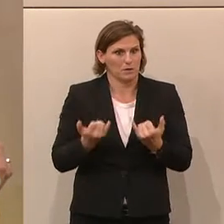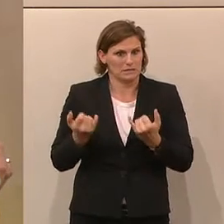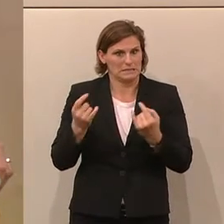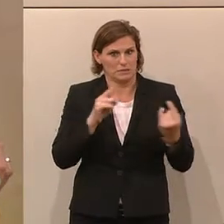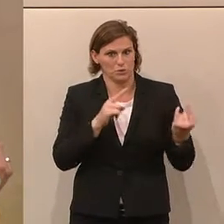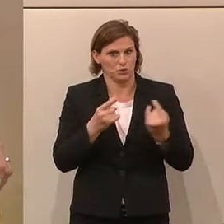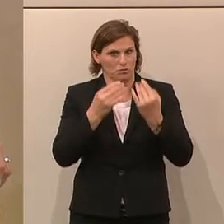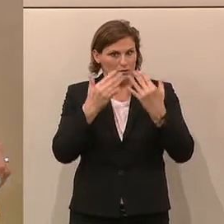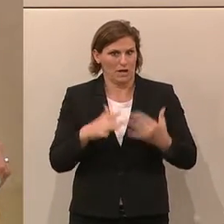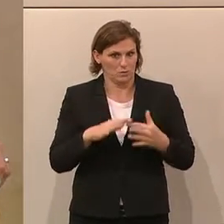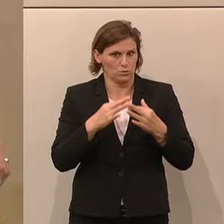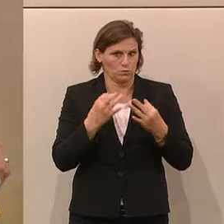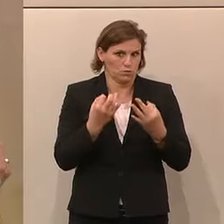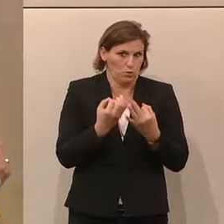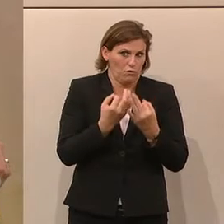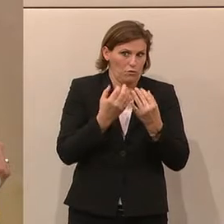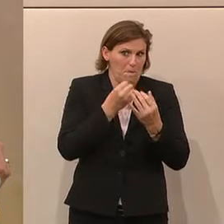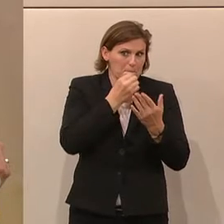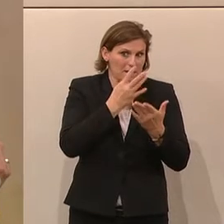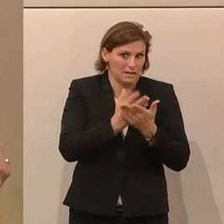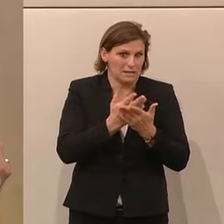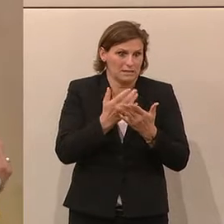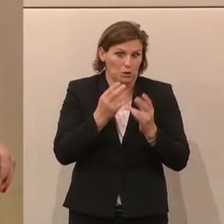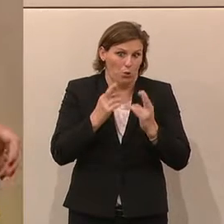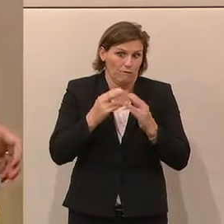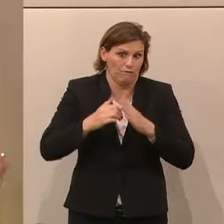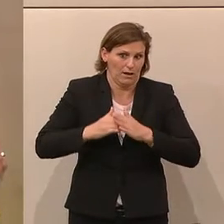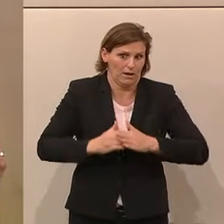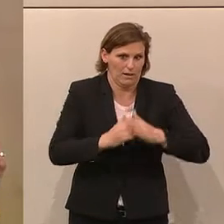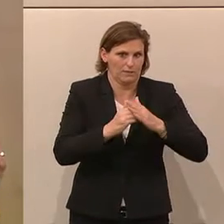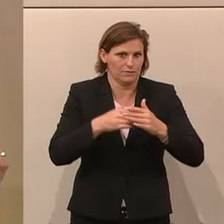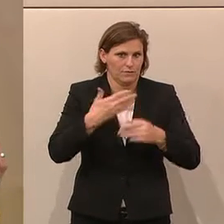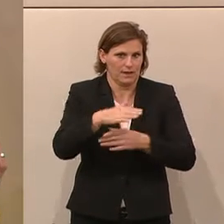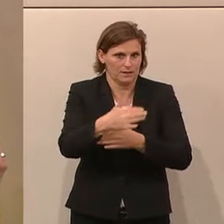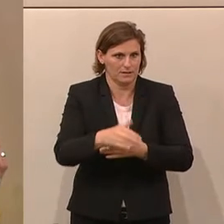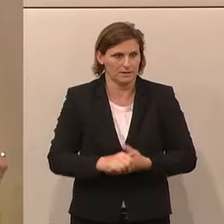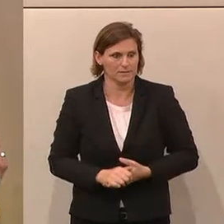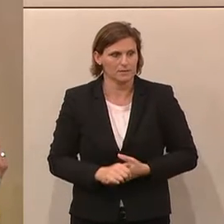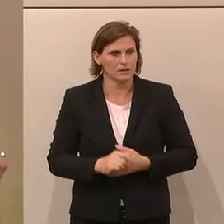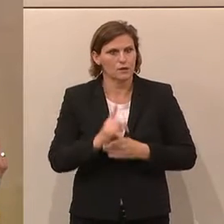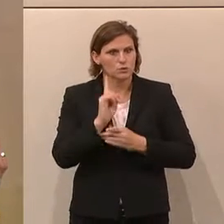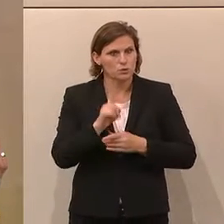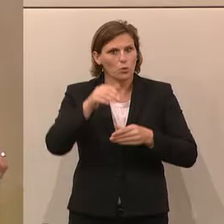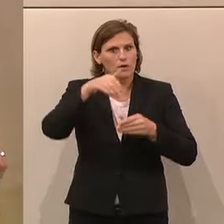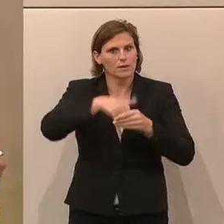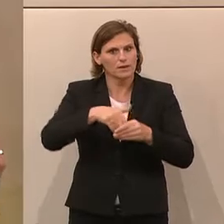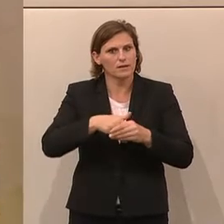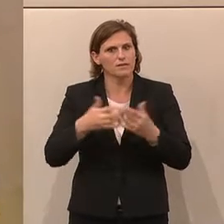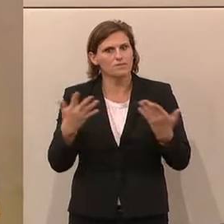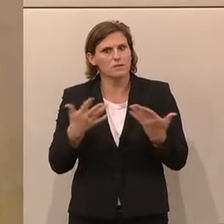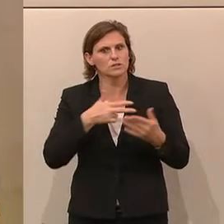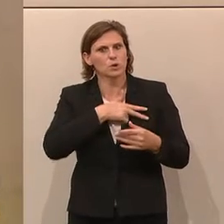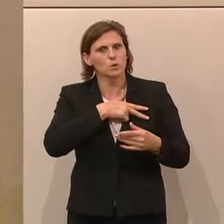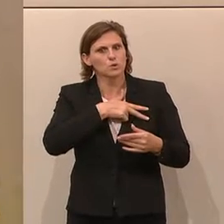Rechnungshofbericht, der uns hier hoffentlich ein Stück weiterhelfen wird. In erster Linie muss und soll es darum gehen, nämlich eine